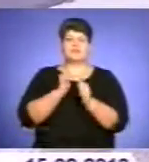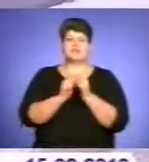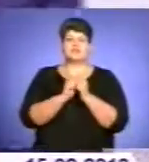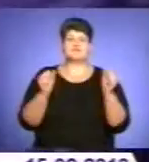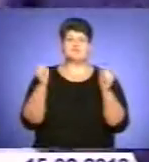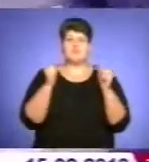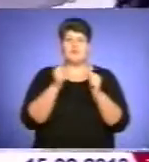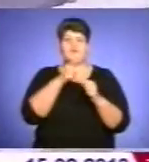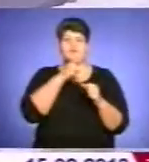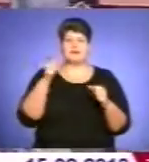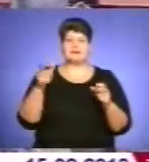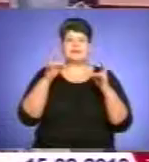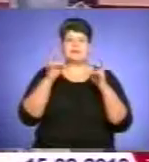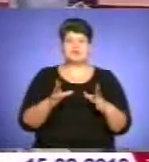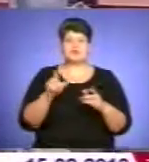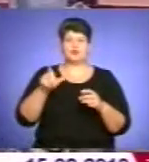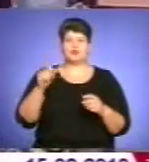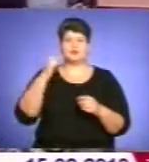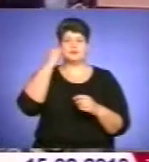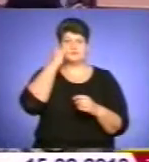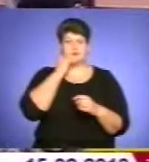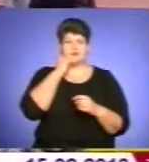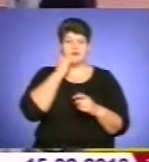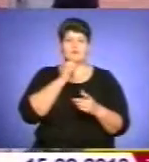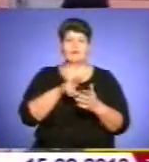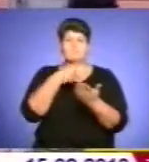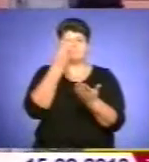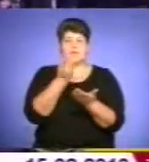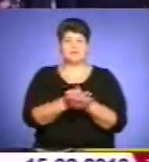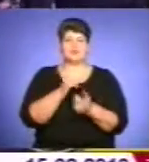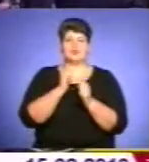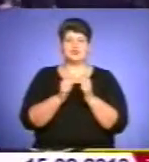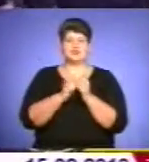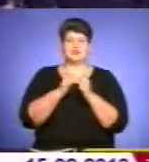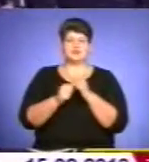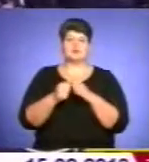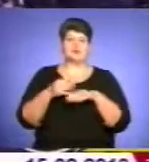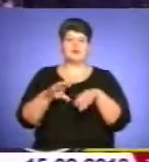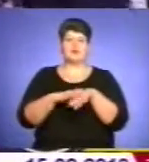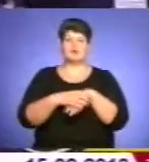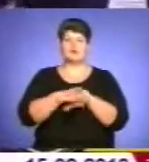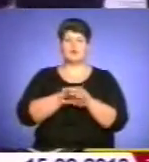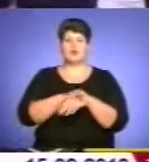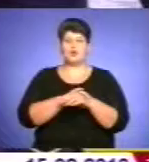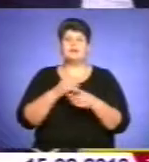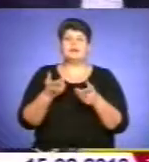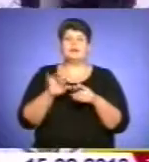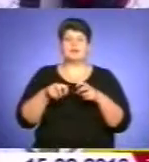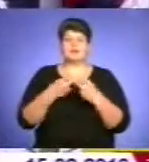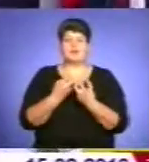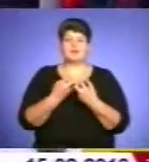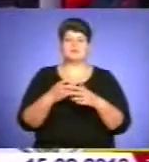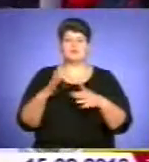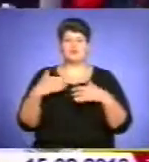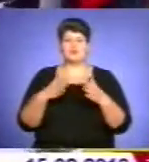у зимовий період травмуються люди старшого віку. При падінні часто пошкоджують гомілки, гомілково-ступневі суглоби, ламаються кінцівки або